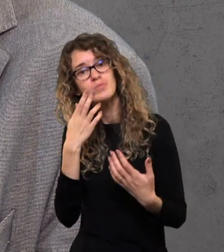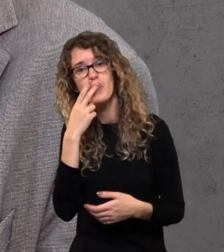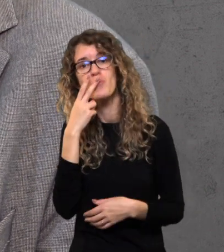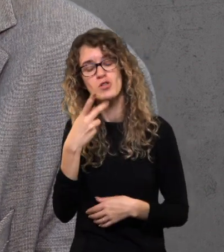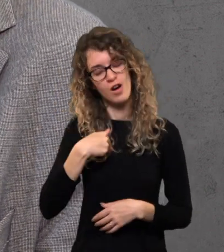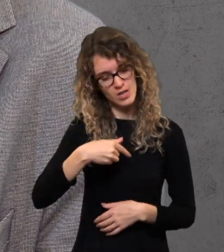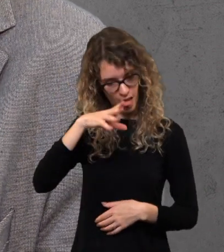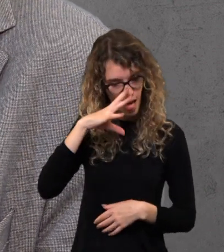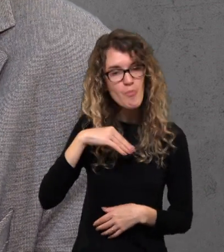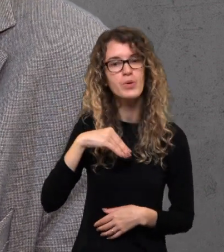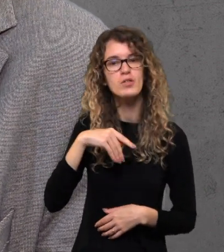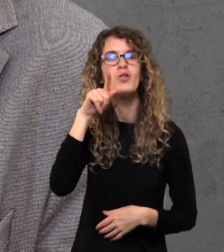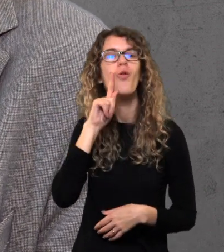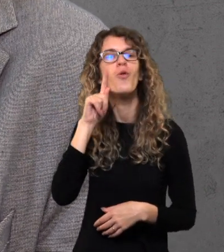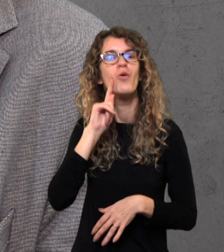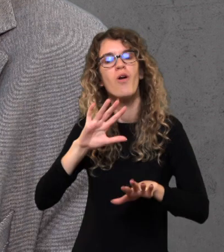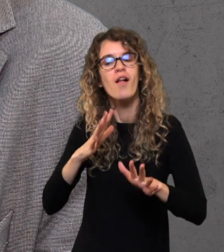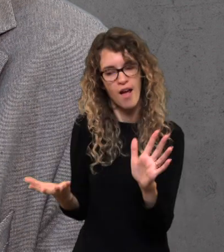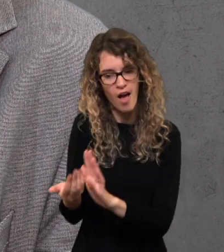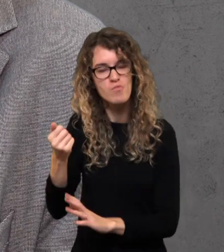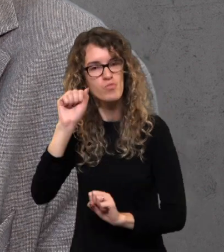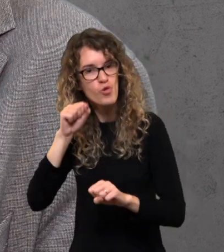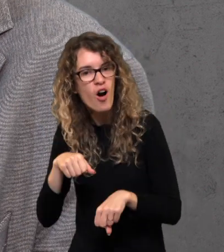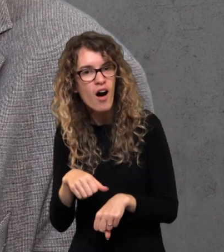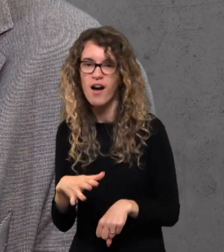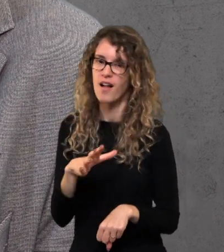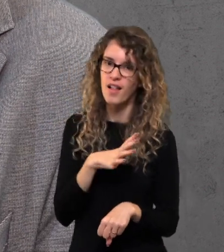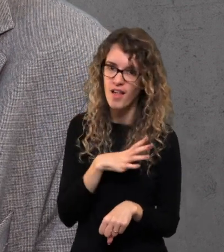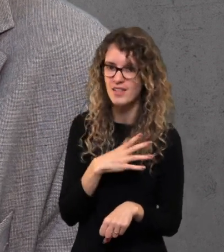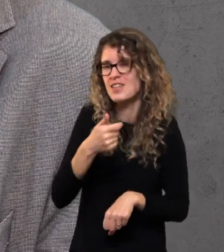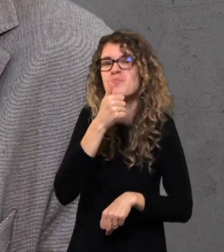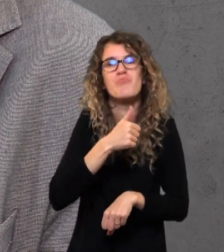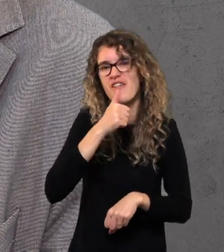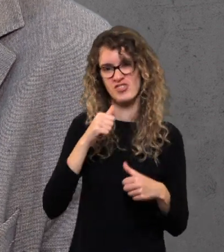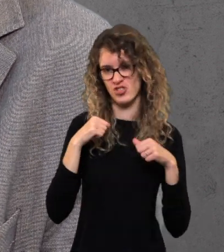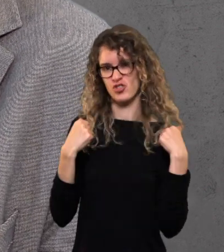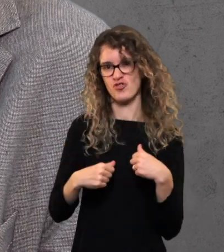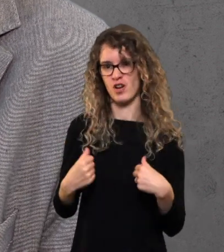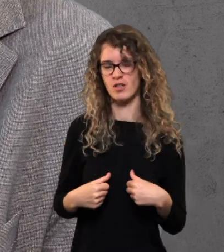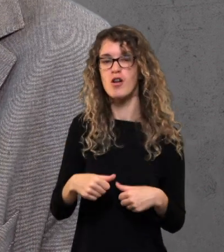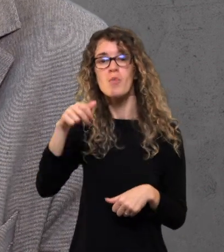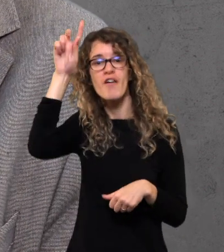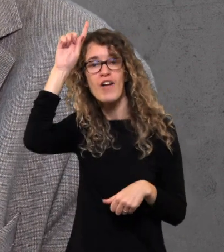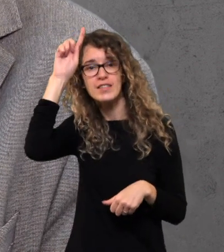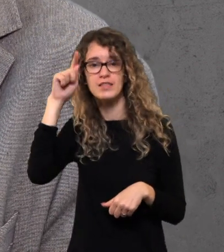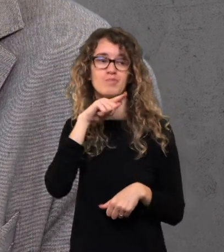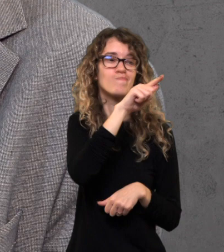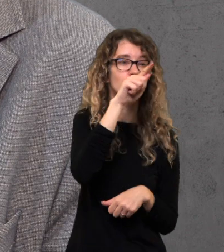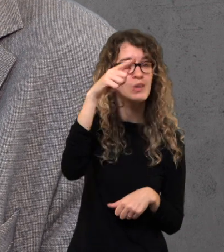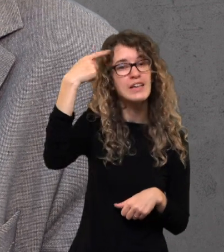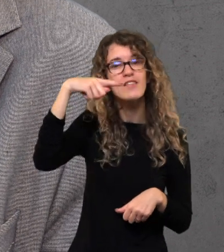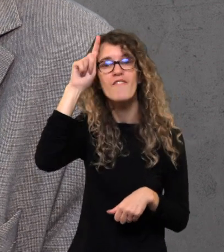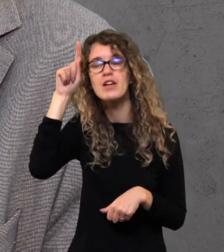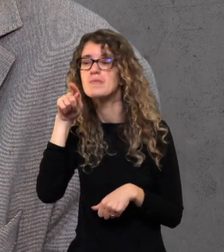man. Ir tas išmatavimas yra taip, ar aš sugebu gauti tai, ko aš noriu. Tai čia apšvarkas yra tik tai mikrolygis, bet